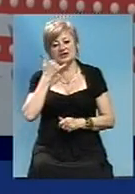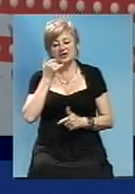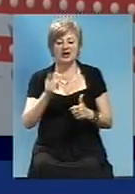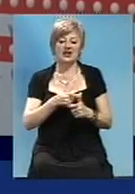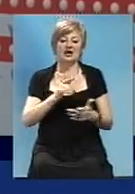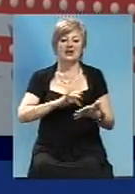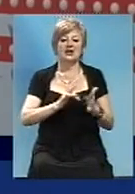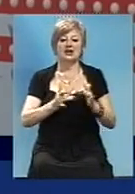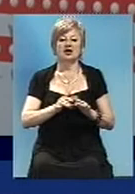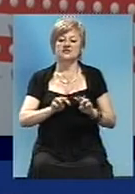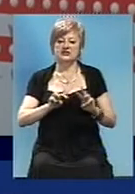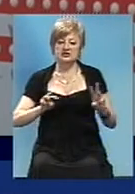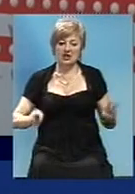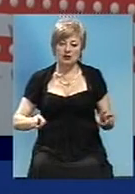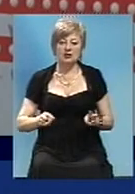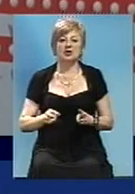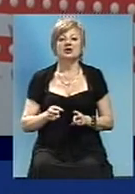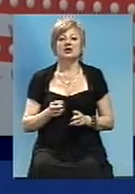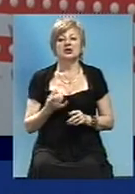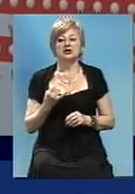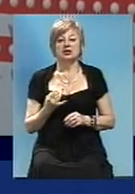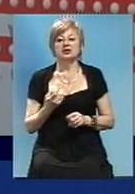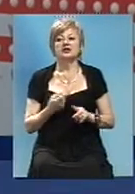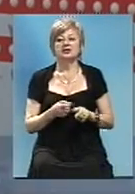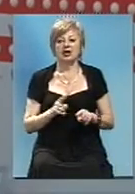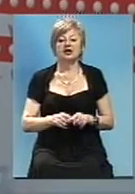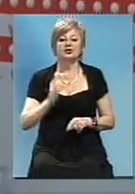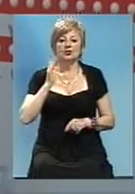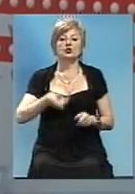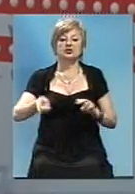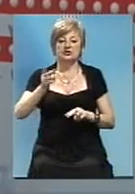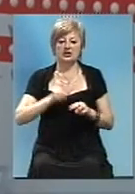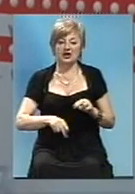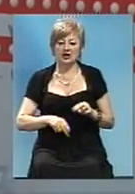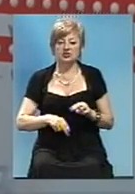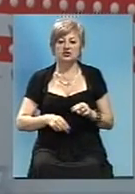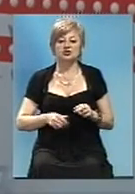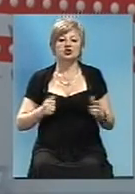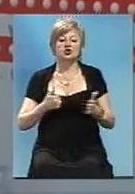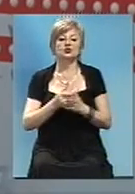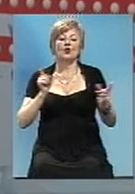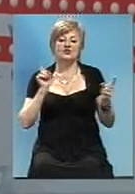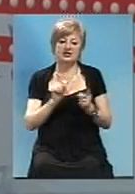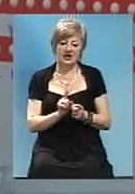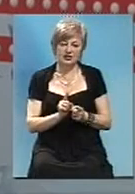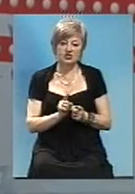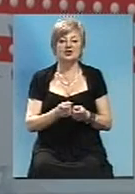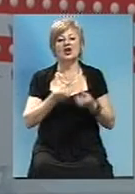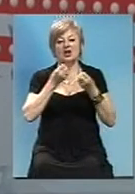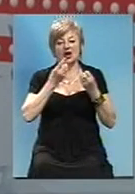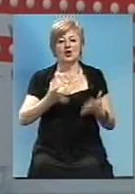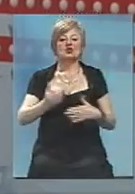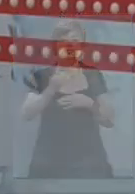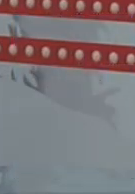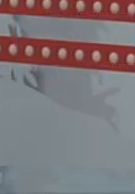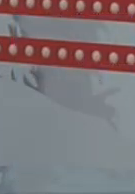або за хештегом «Запитає Івка». І на цьому будемо завершувати. До зустрічі в ефірі. Гарного вам